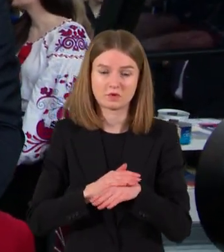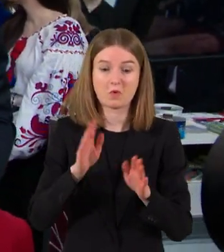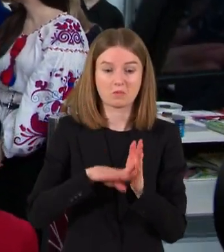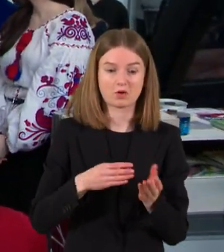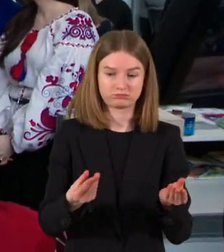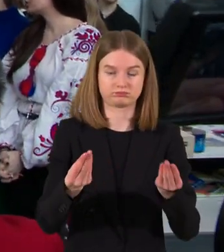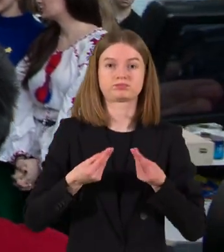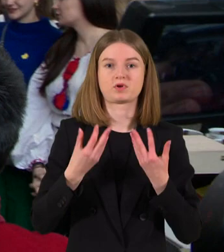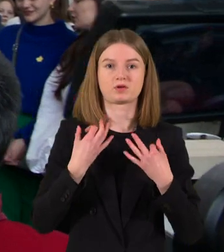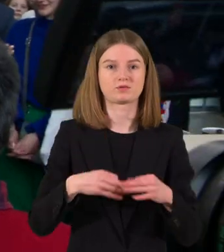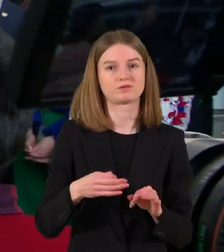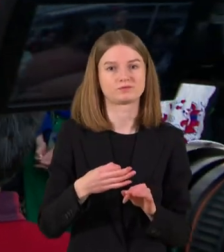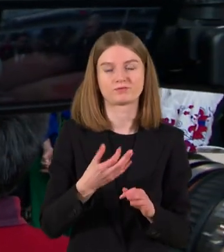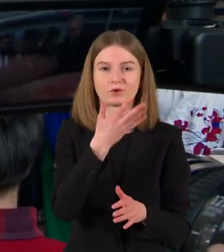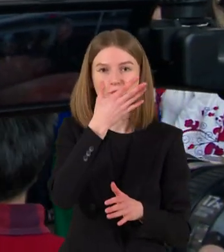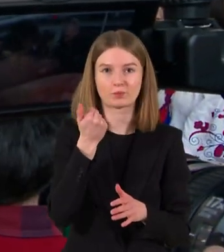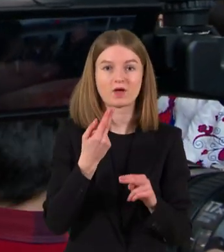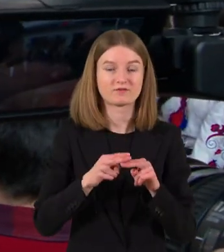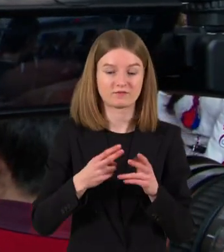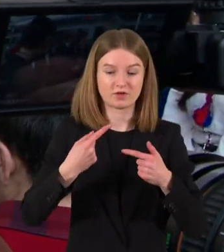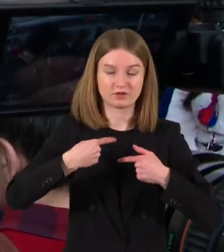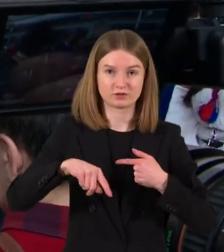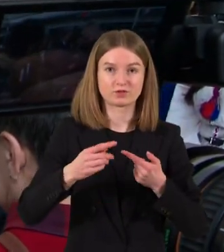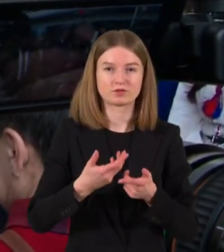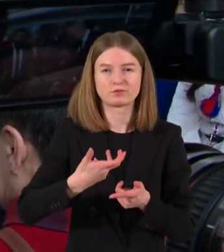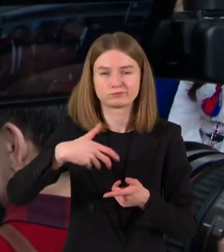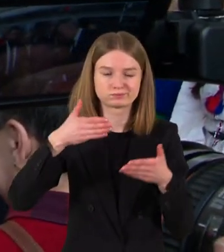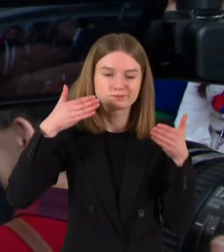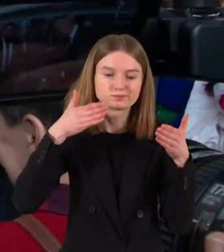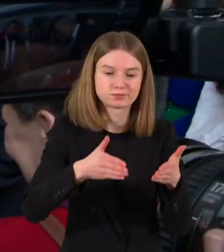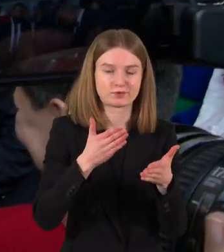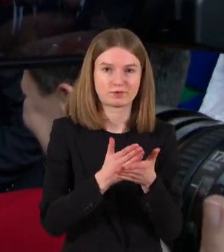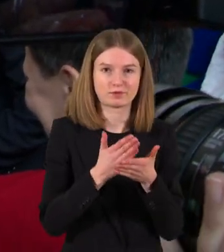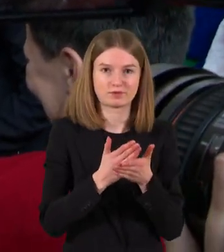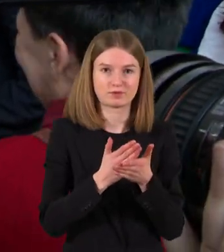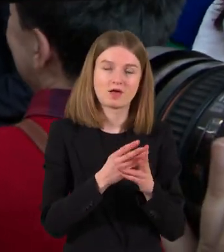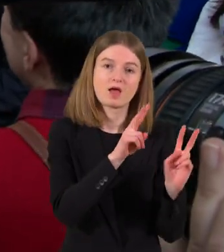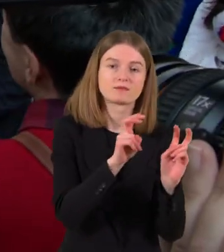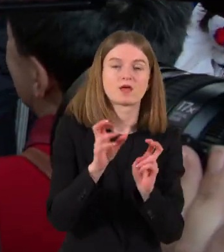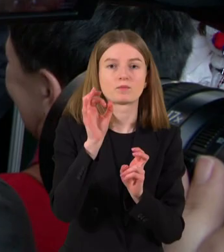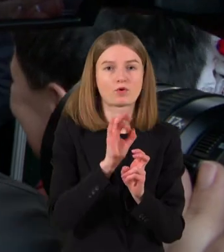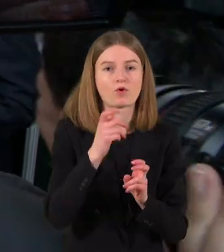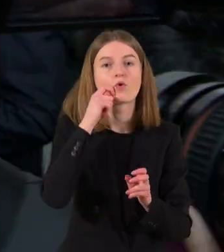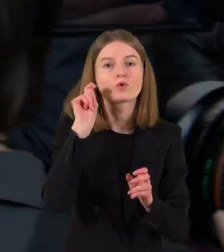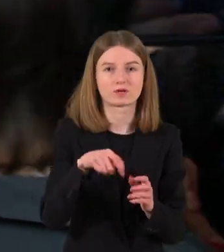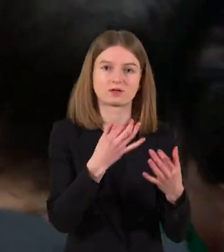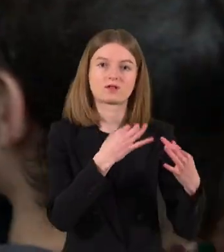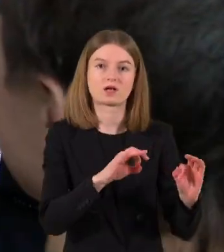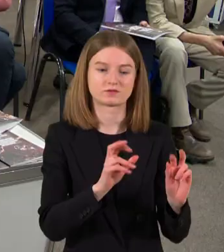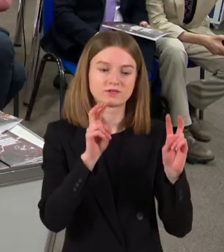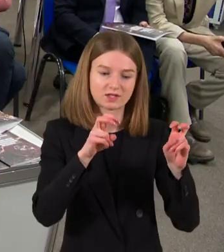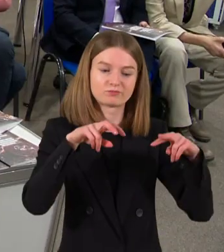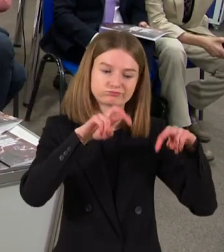duotybė. Todėl daug dėmesio šiame atskiriama visai netolino mūsų vykstančių kruvinų mūšių už ukrainiečių laisvę temai.